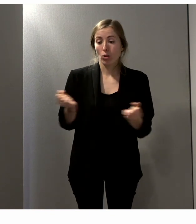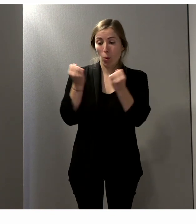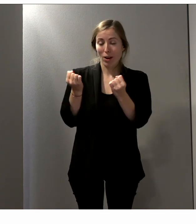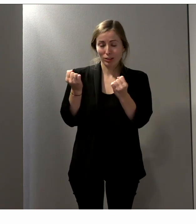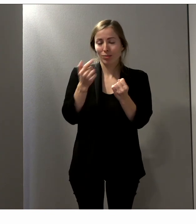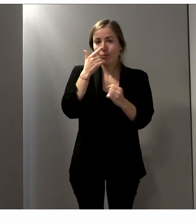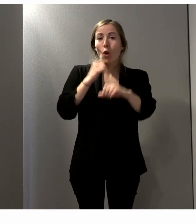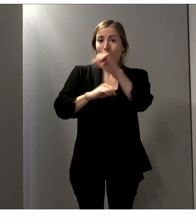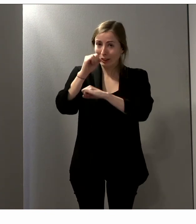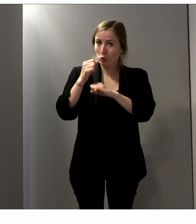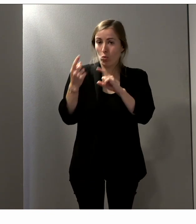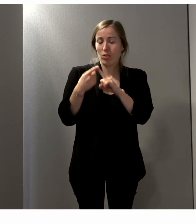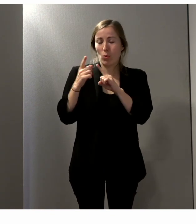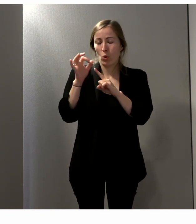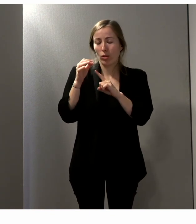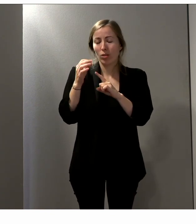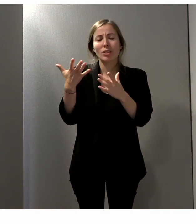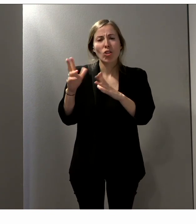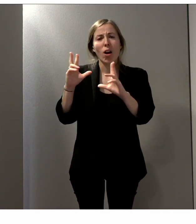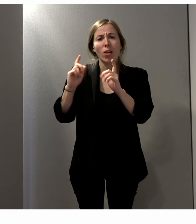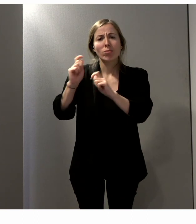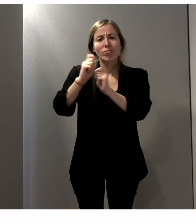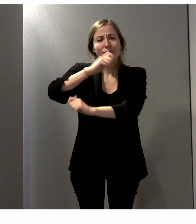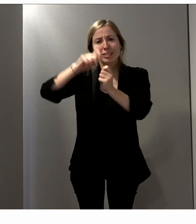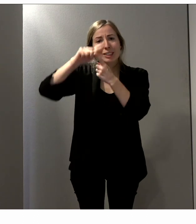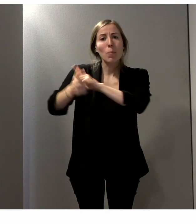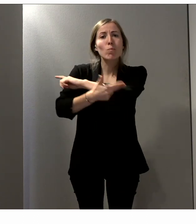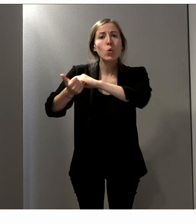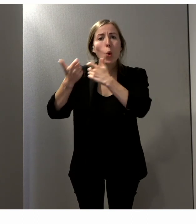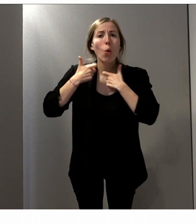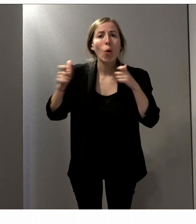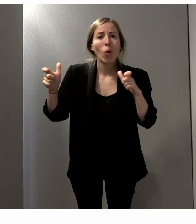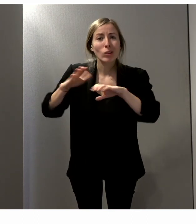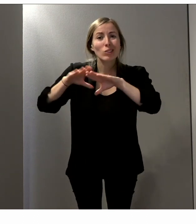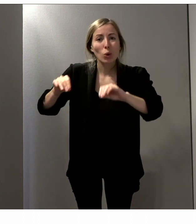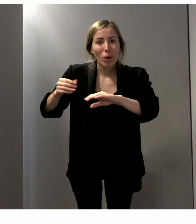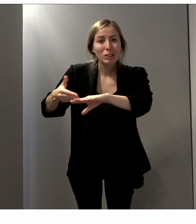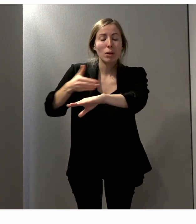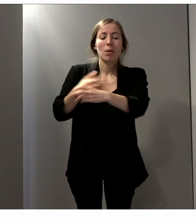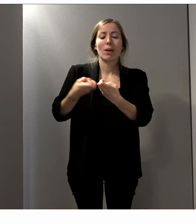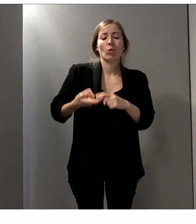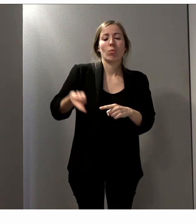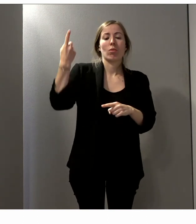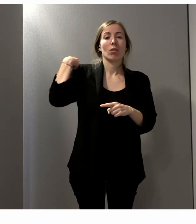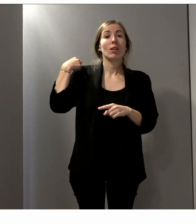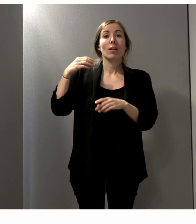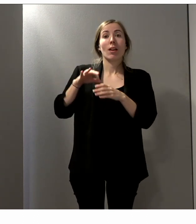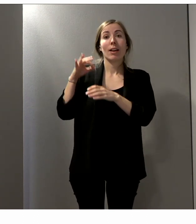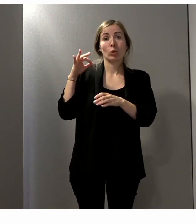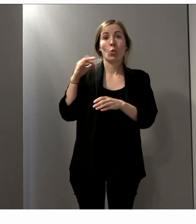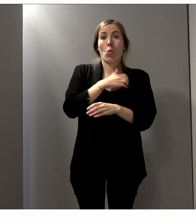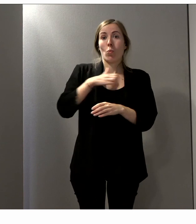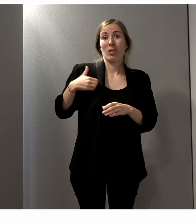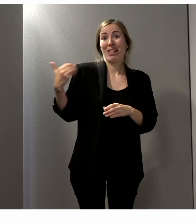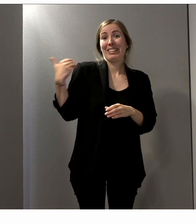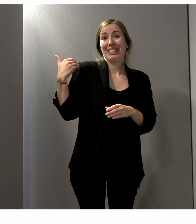bureaux, de l'accessibilité. On sait notamment que sur les dernières élections municipales, par exemple, il y en a sans doute d'autres malheureusement,